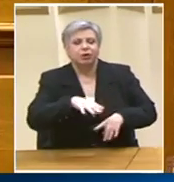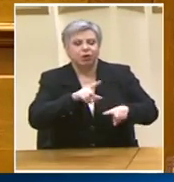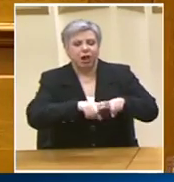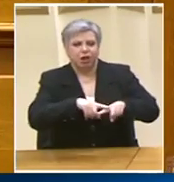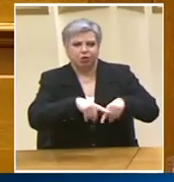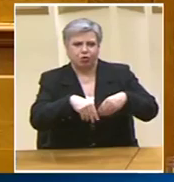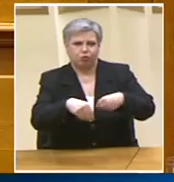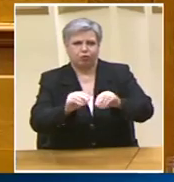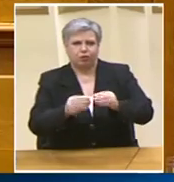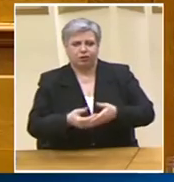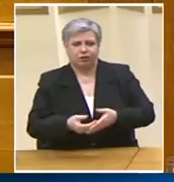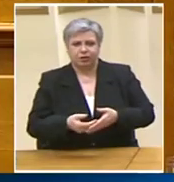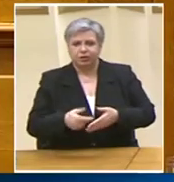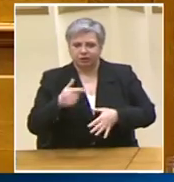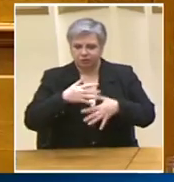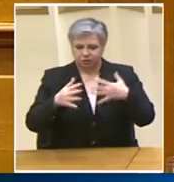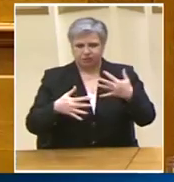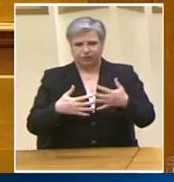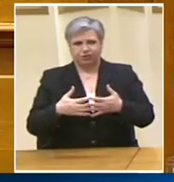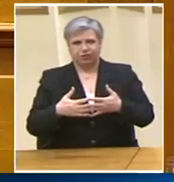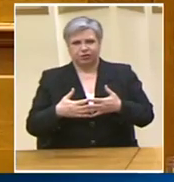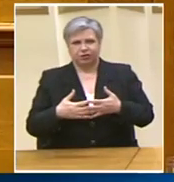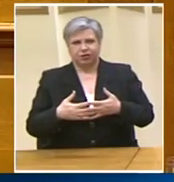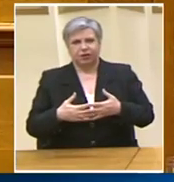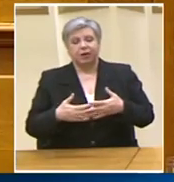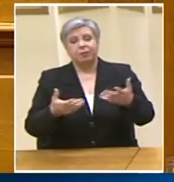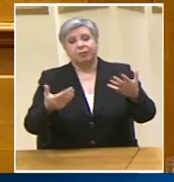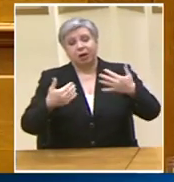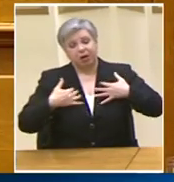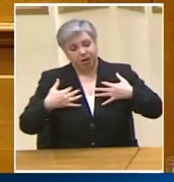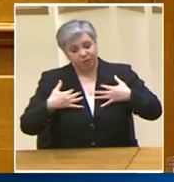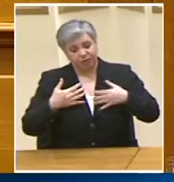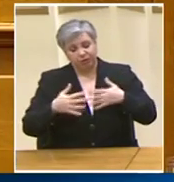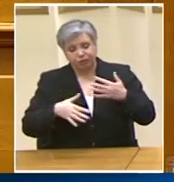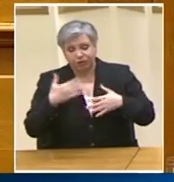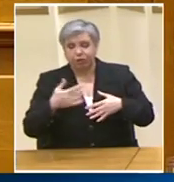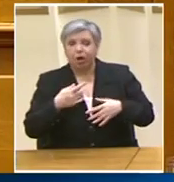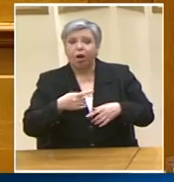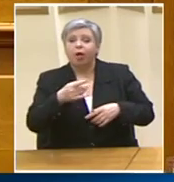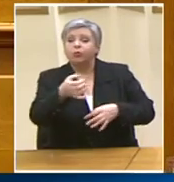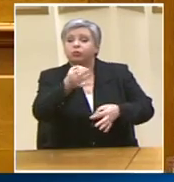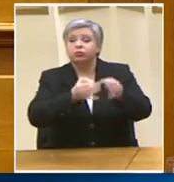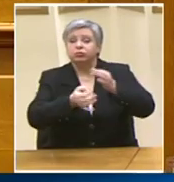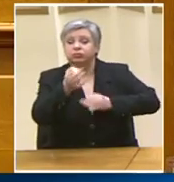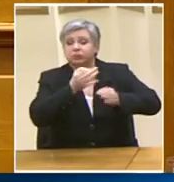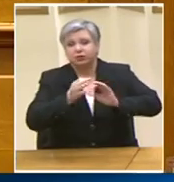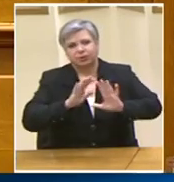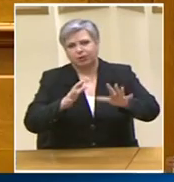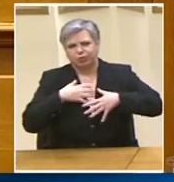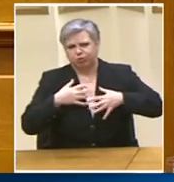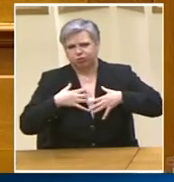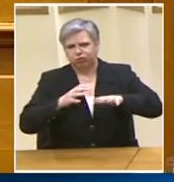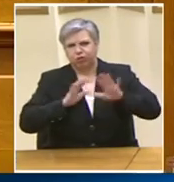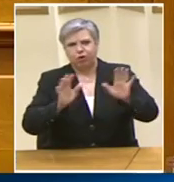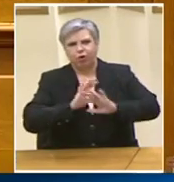Μας είπατε Κακώς κάνετε φασαρία Είναι τεχνοκράτης ο άνθρωπος Μην ανησυχείτε Θα είναι